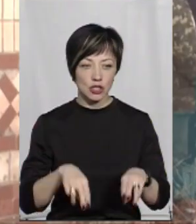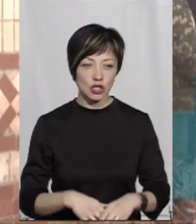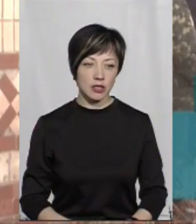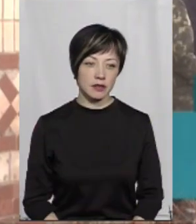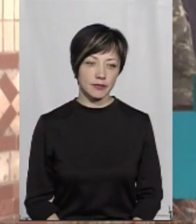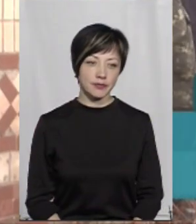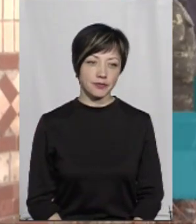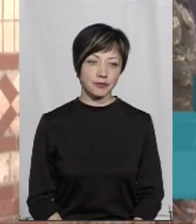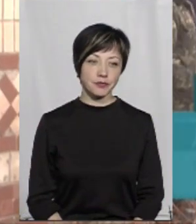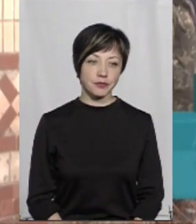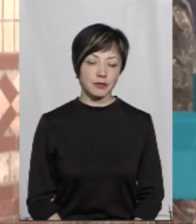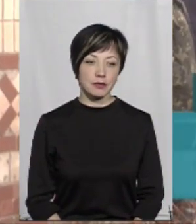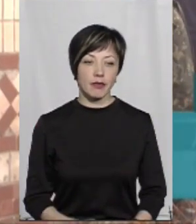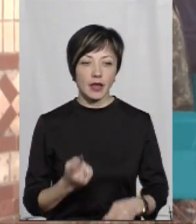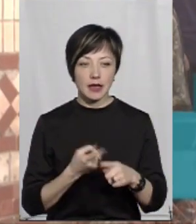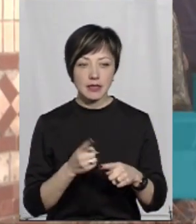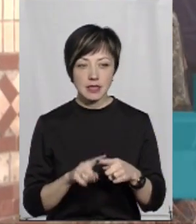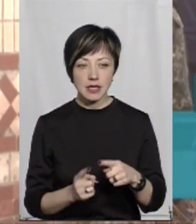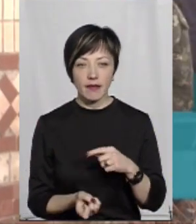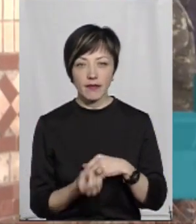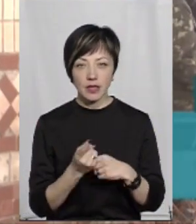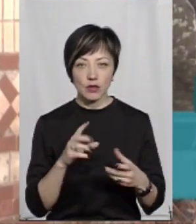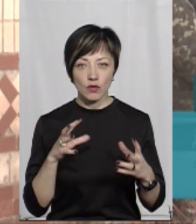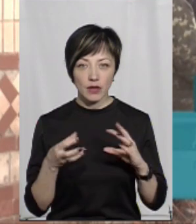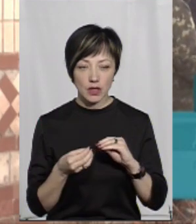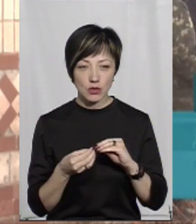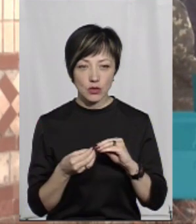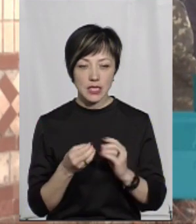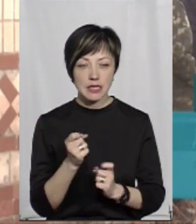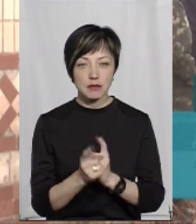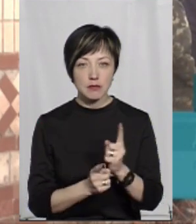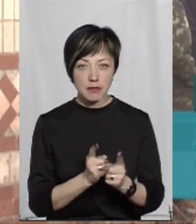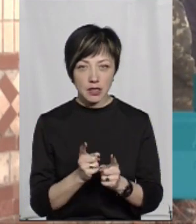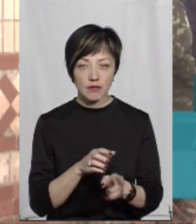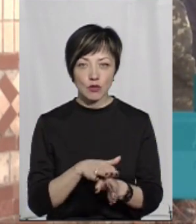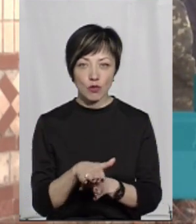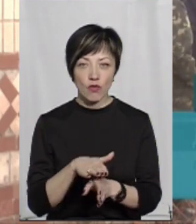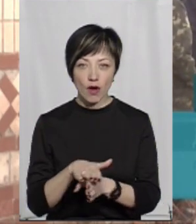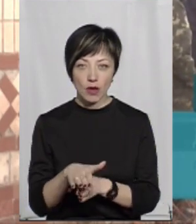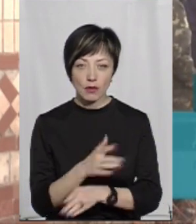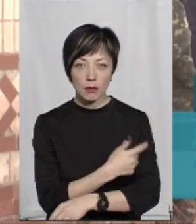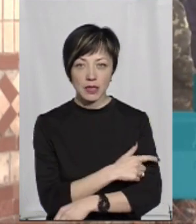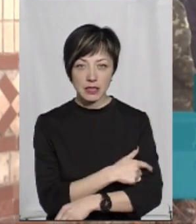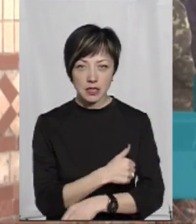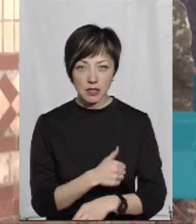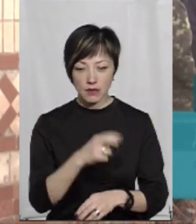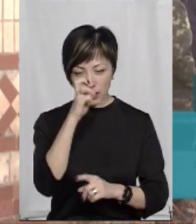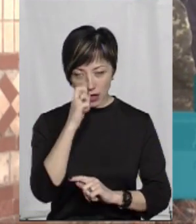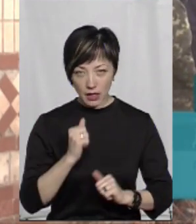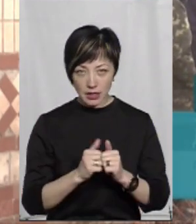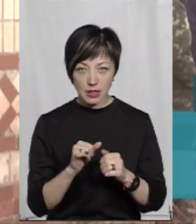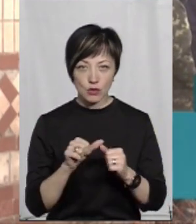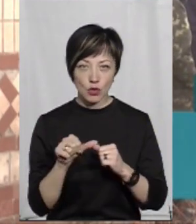Це виникло внаслідок змін, які відбуваються в медицині в Україні,